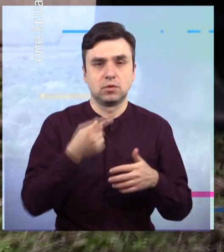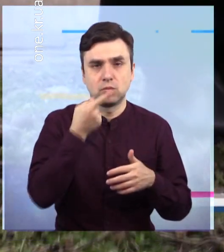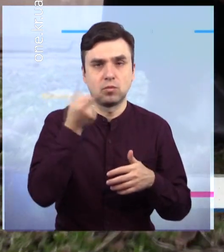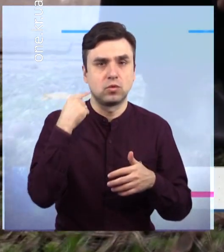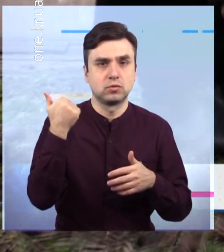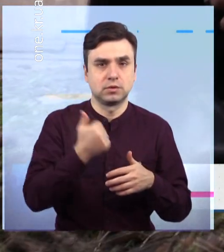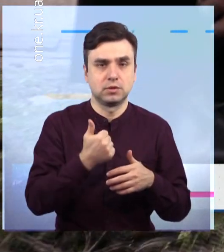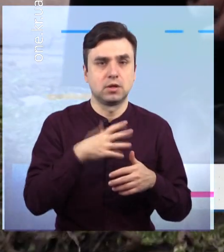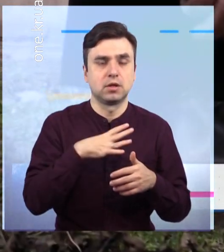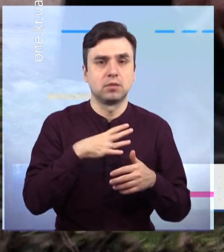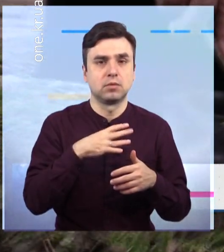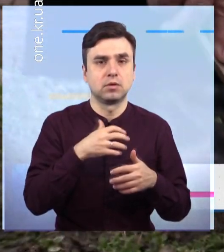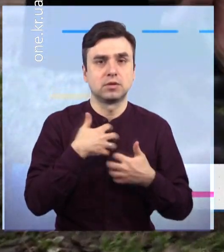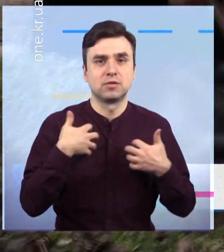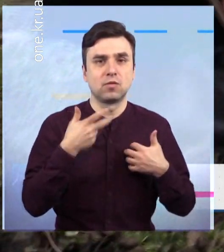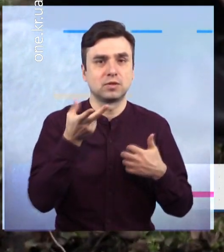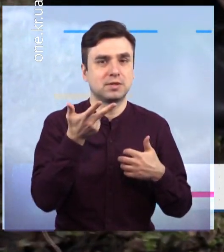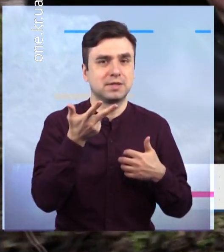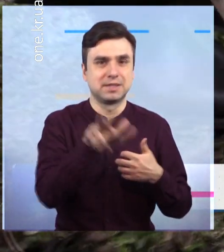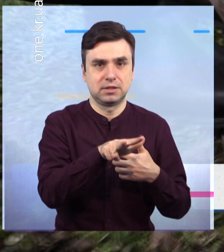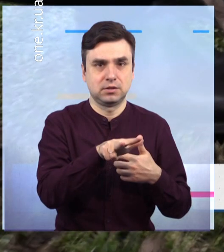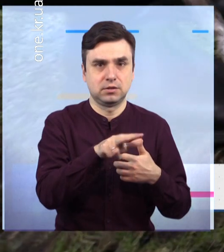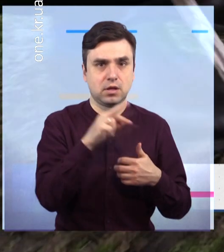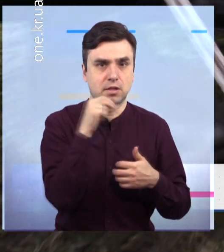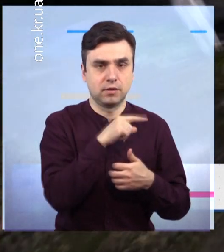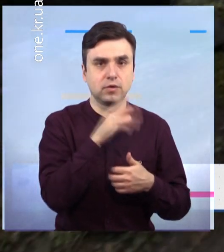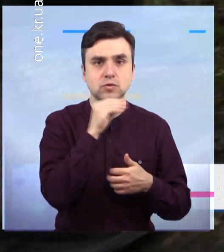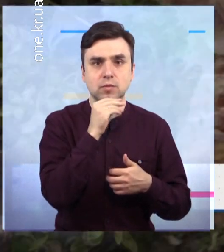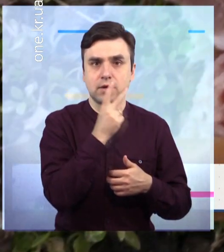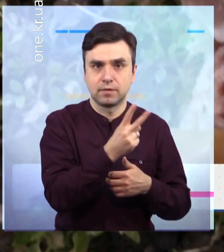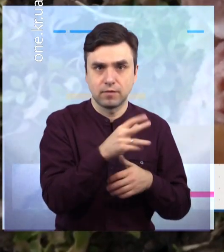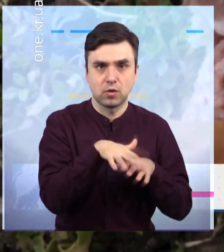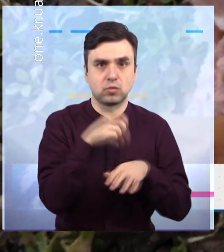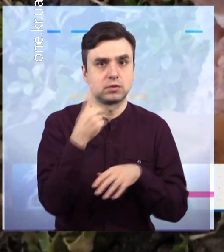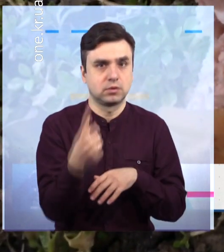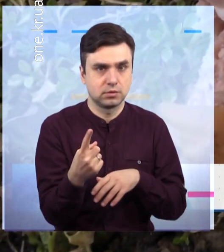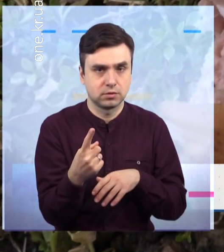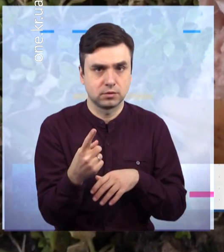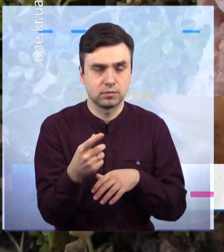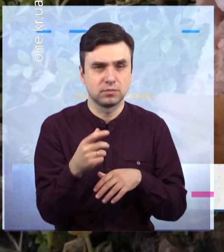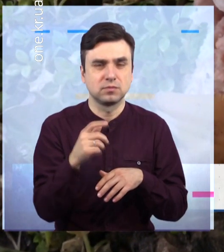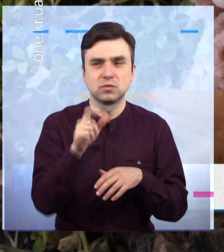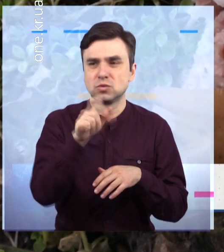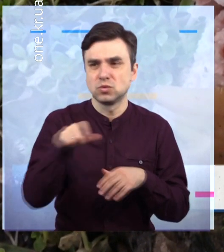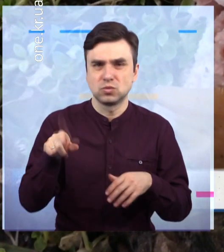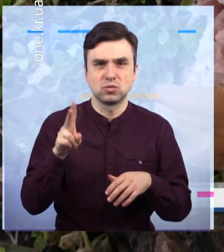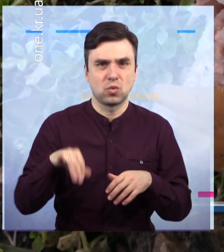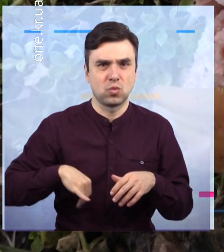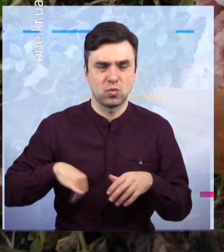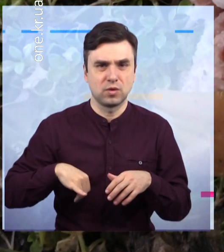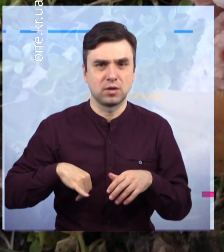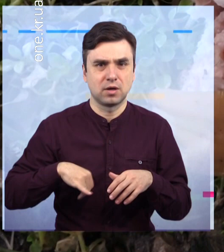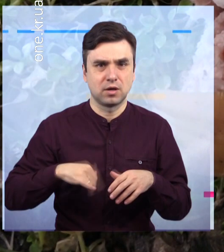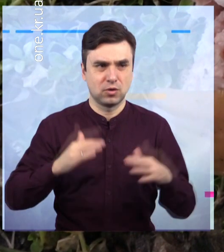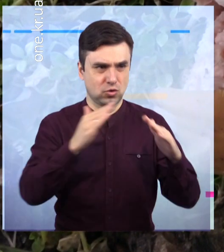Саме такі сардельки і вбивають домашніх улюбленців, мешканців цього приватного сектору. Тільки минулого тижня цими ковбасними